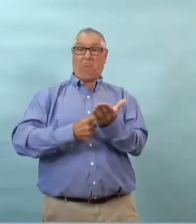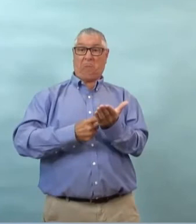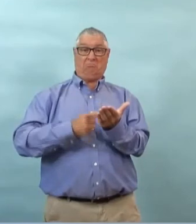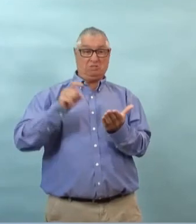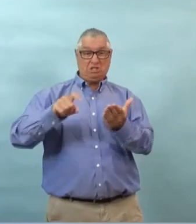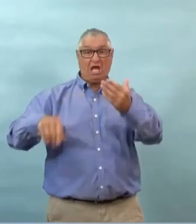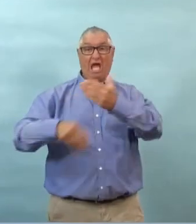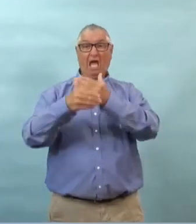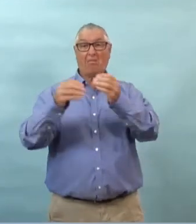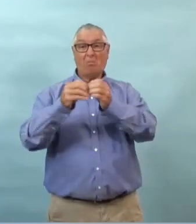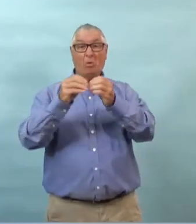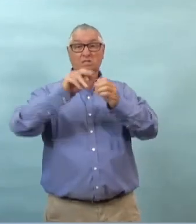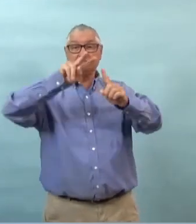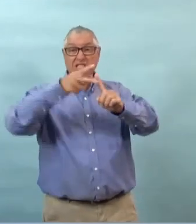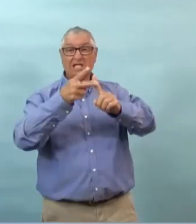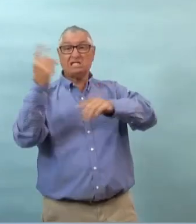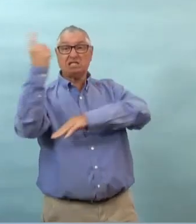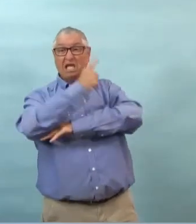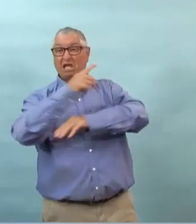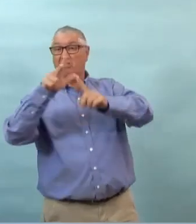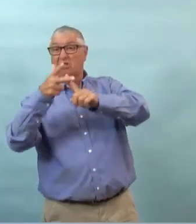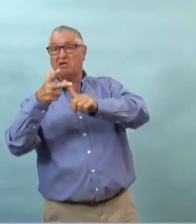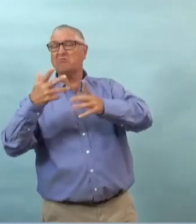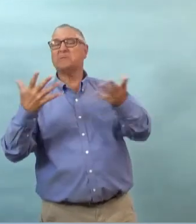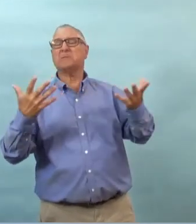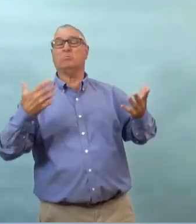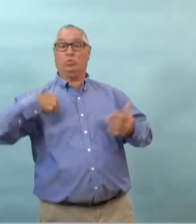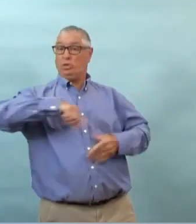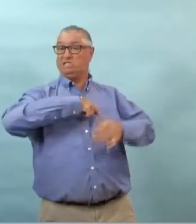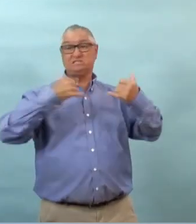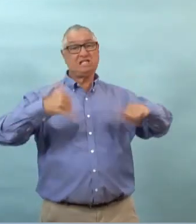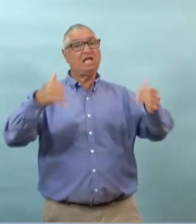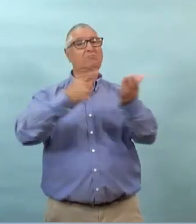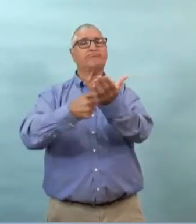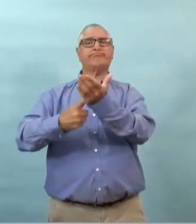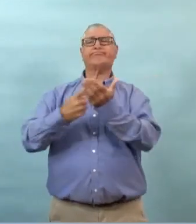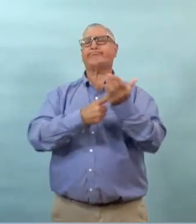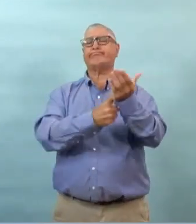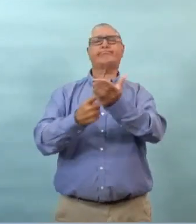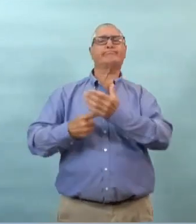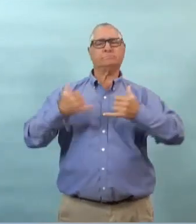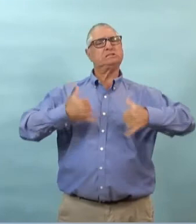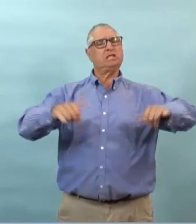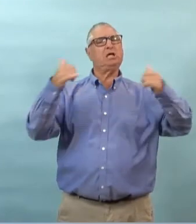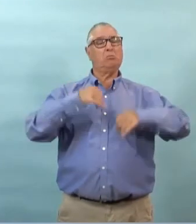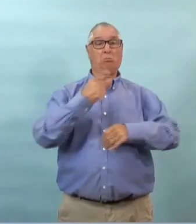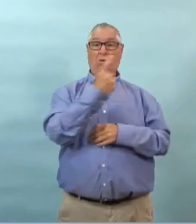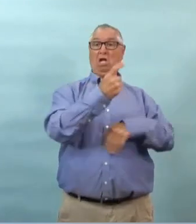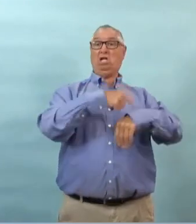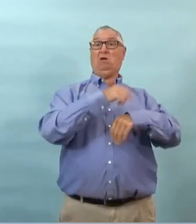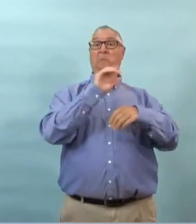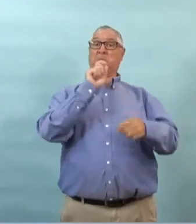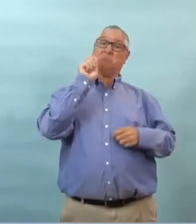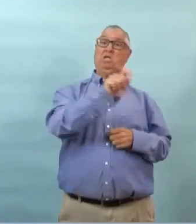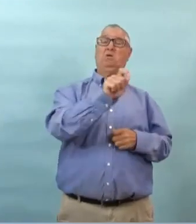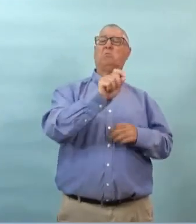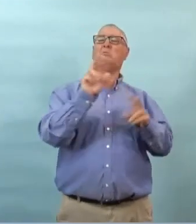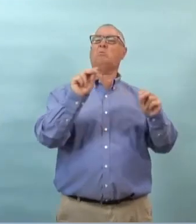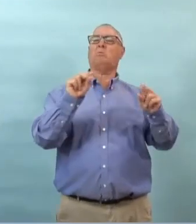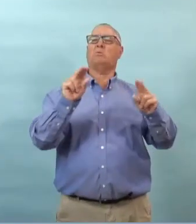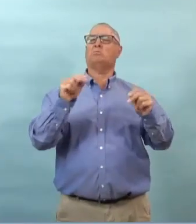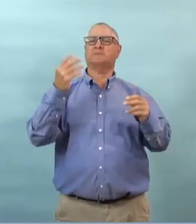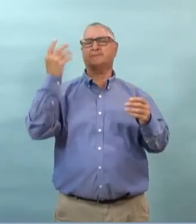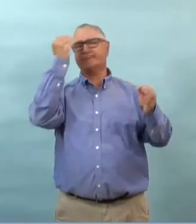mener à penser qu'est ce qu'on veut faire dans ces points de presse on veut bien sûr pouvoir rendre des comptes à tous les manitobains du mieux possible on veut qu'ils aient les meilleurs